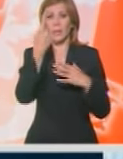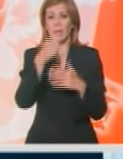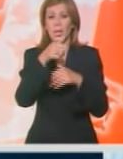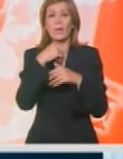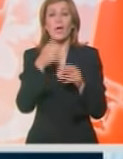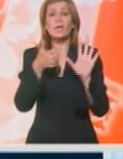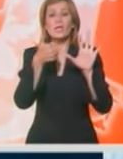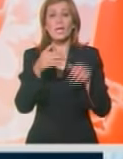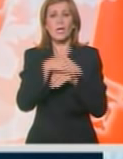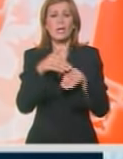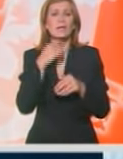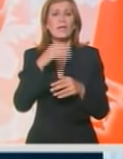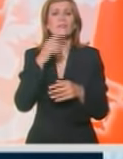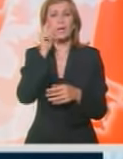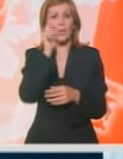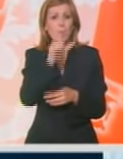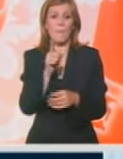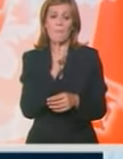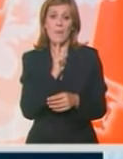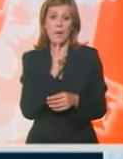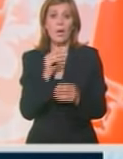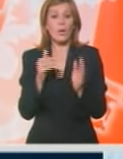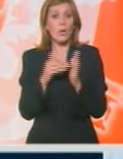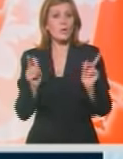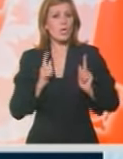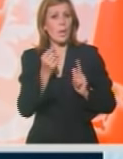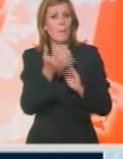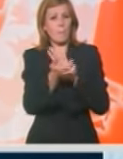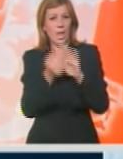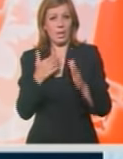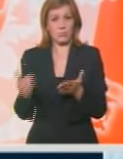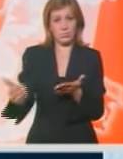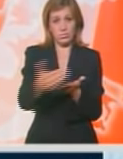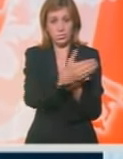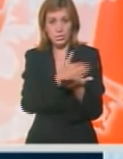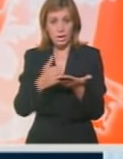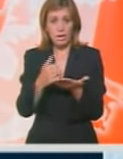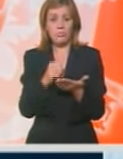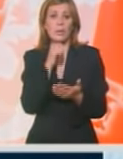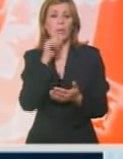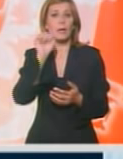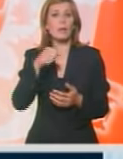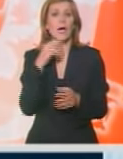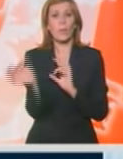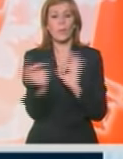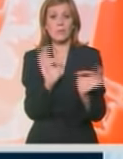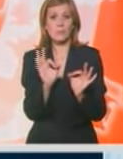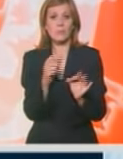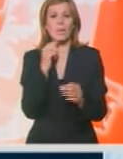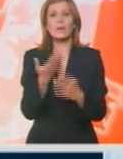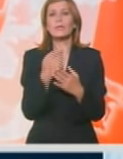hiljada malo. Prema tome očekujem još nešto para da prikupimo i da obezbedimo